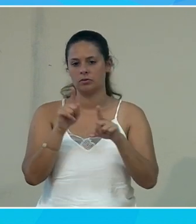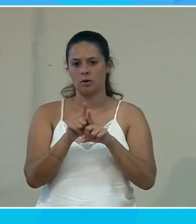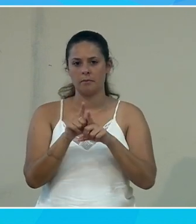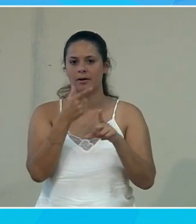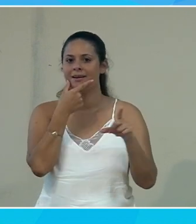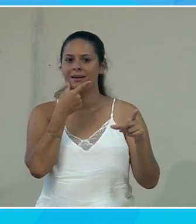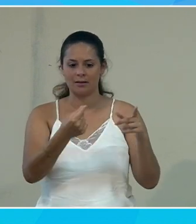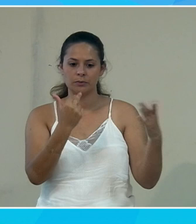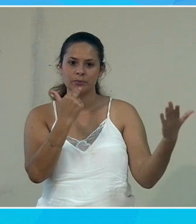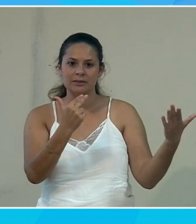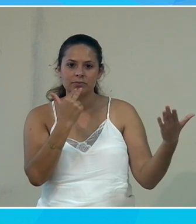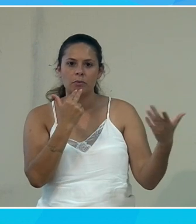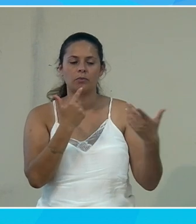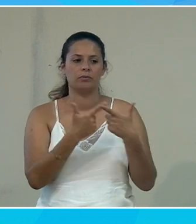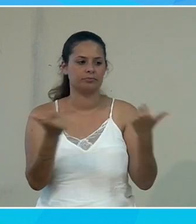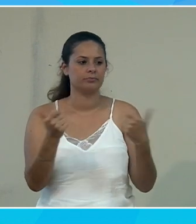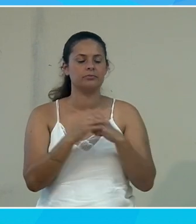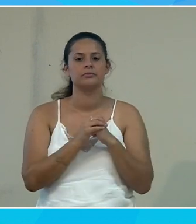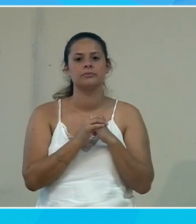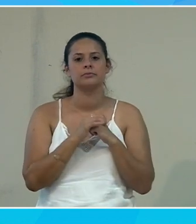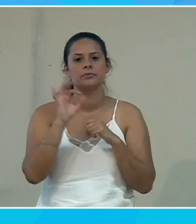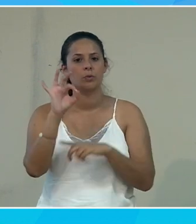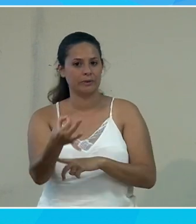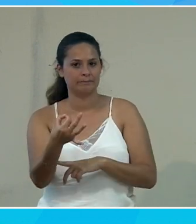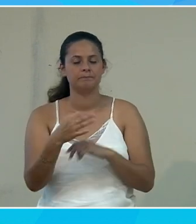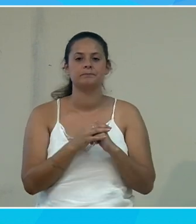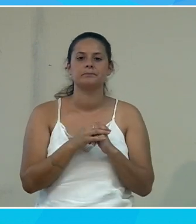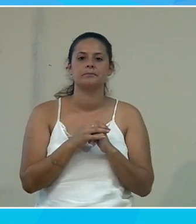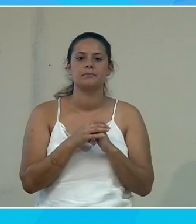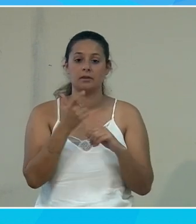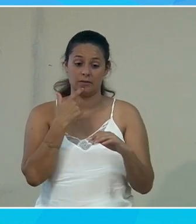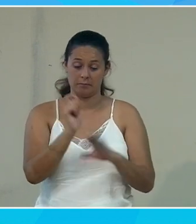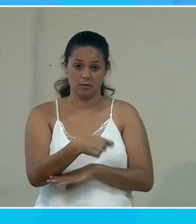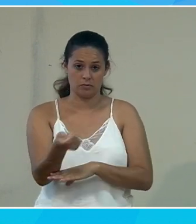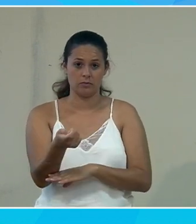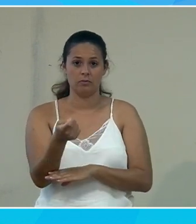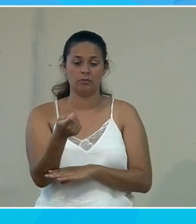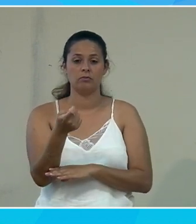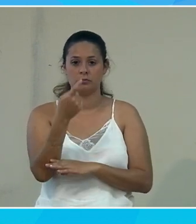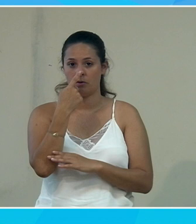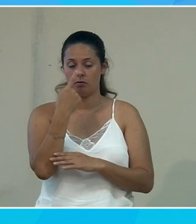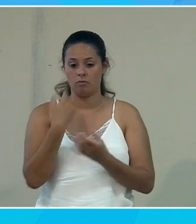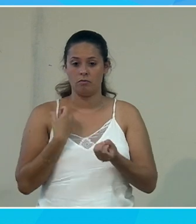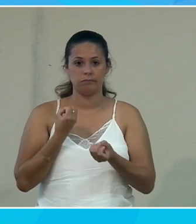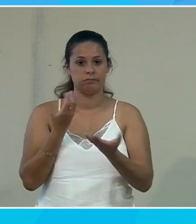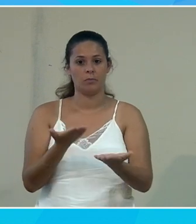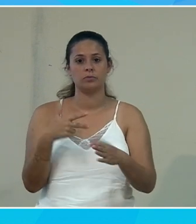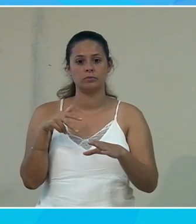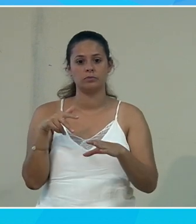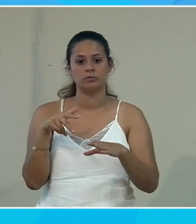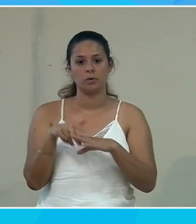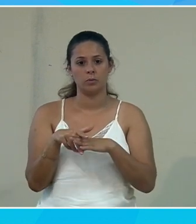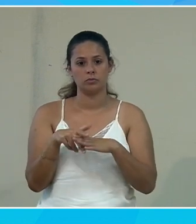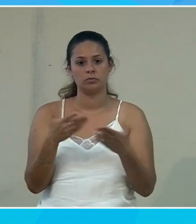'utilisabilité. Oui, tout à fait. Alors, ce que je vous propose, on va démarrer